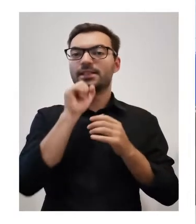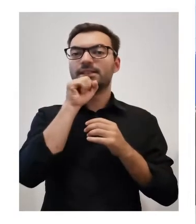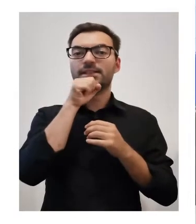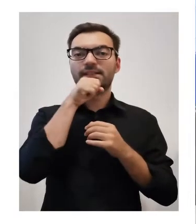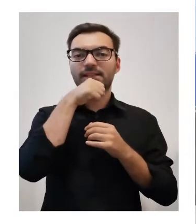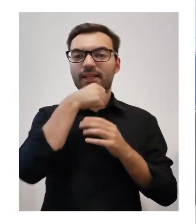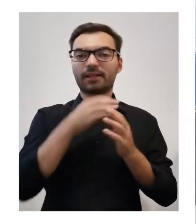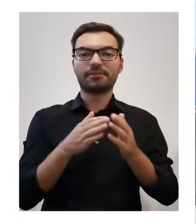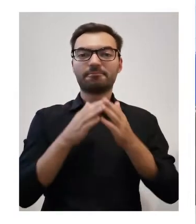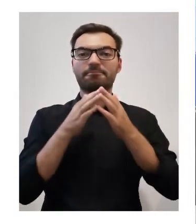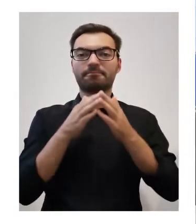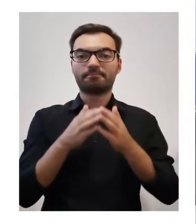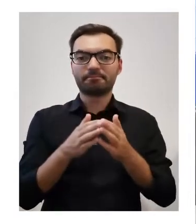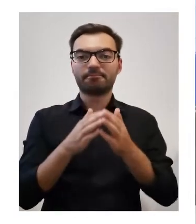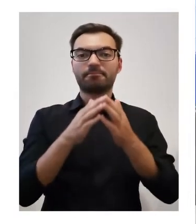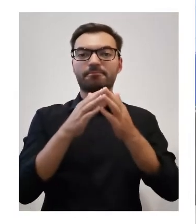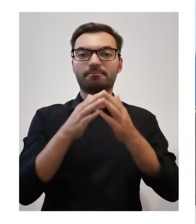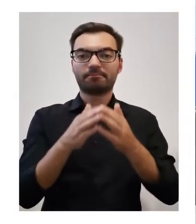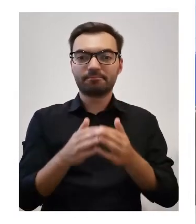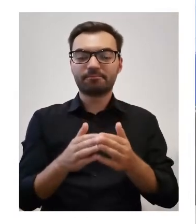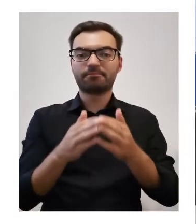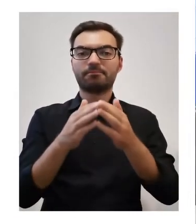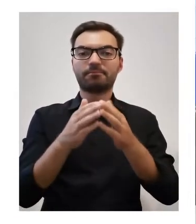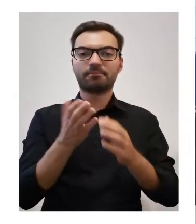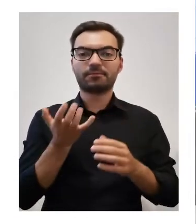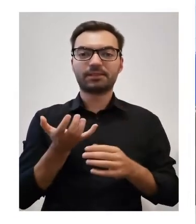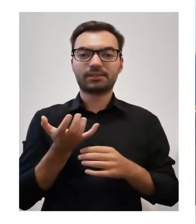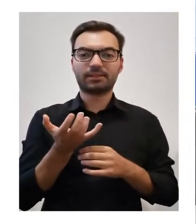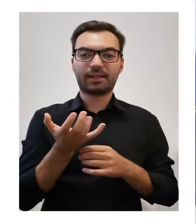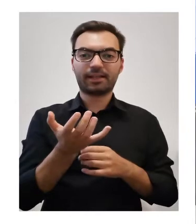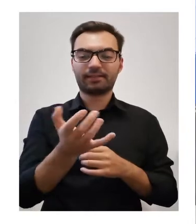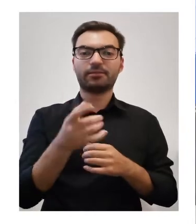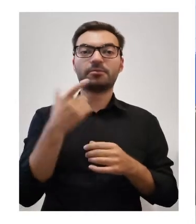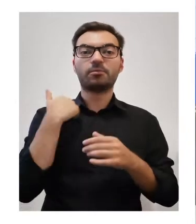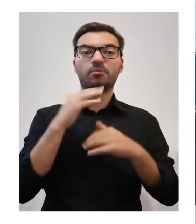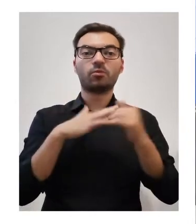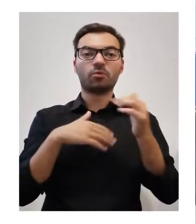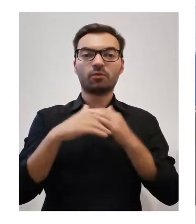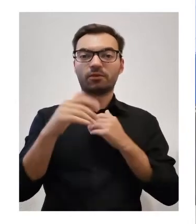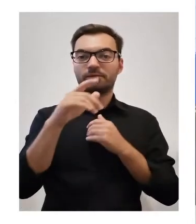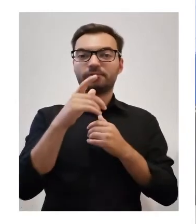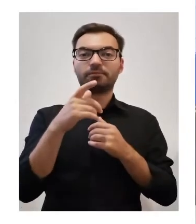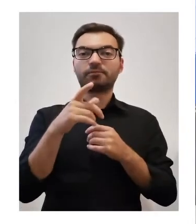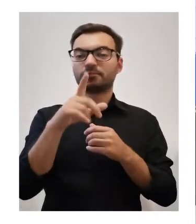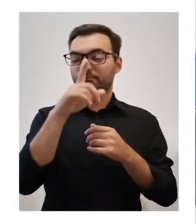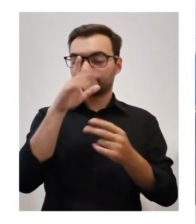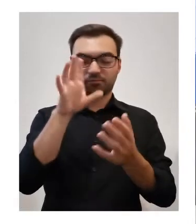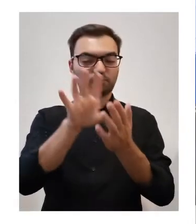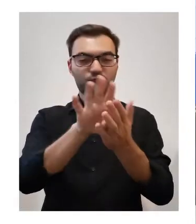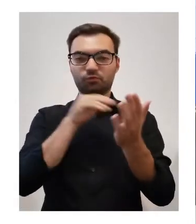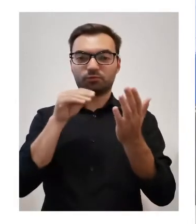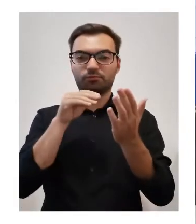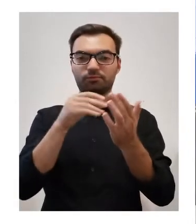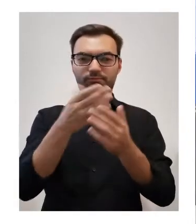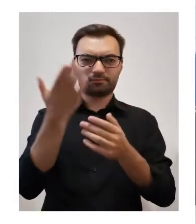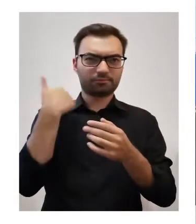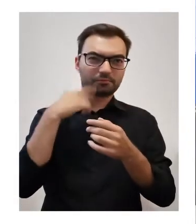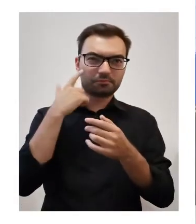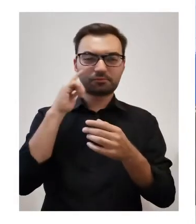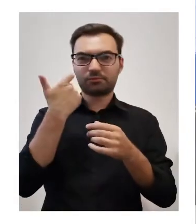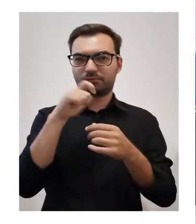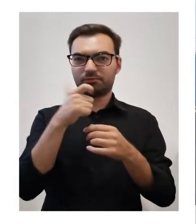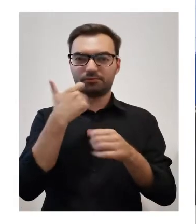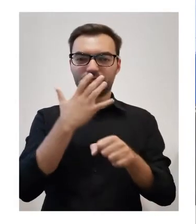stare krypy, drewniane łajby, które zostały wybudowane dokładnie na wzór tych, które